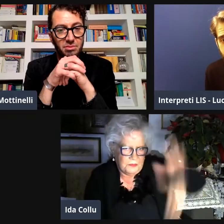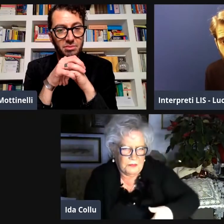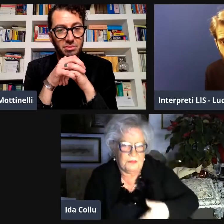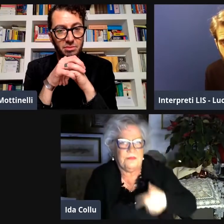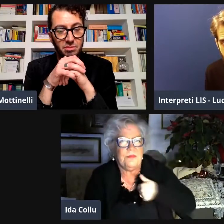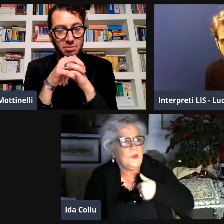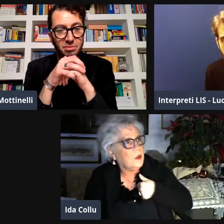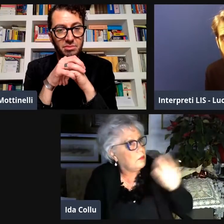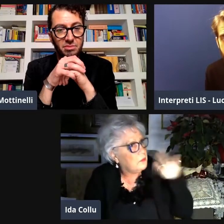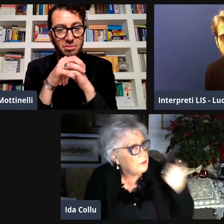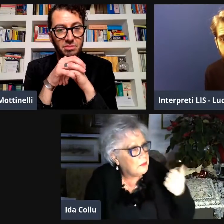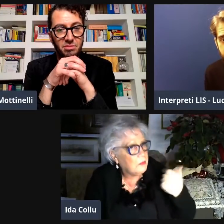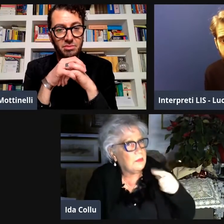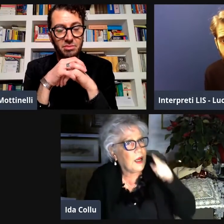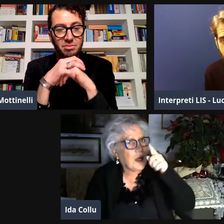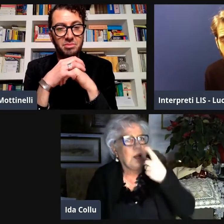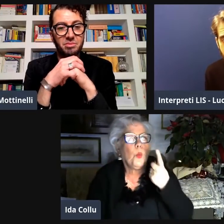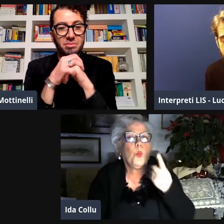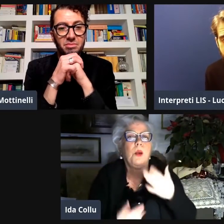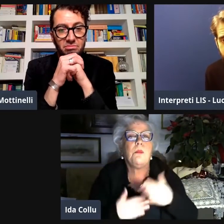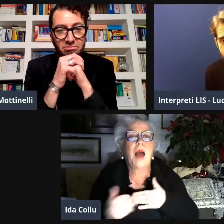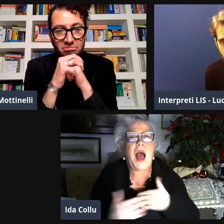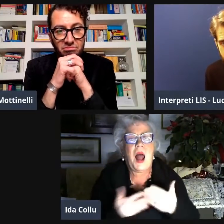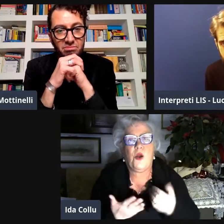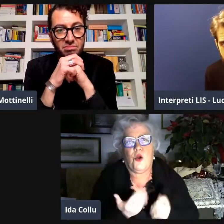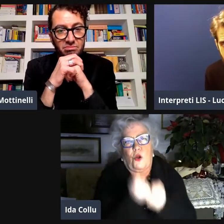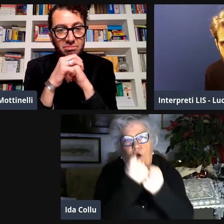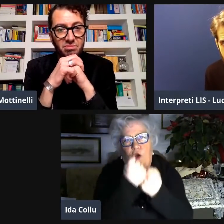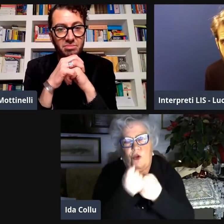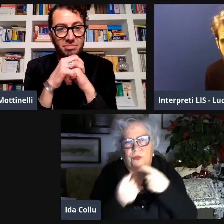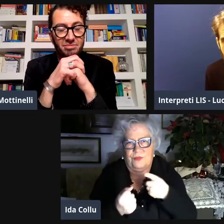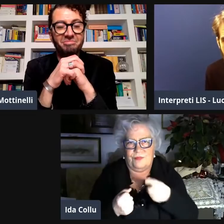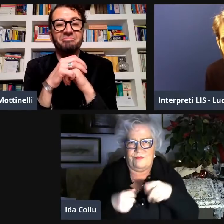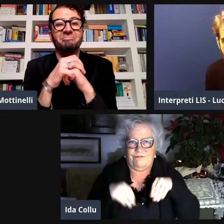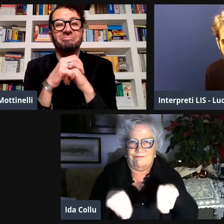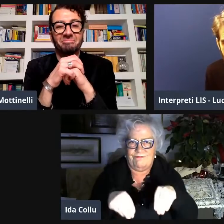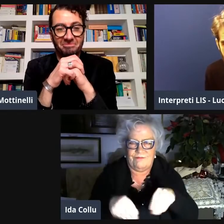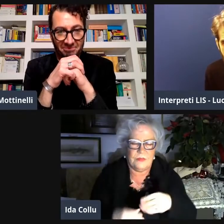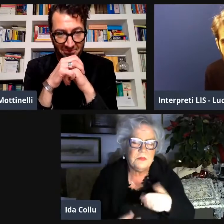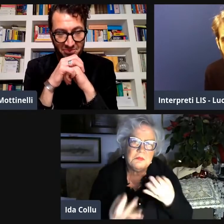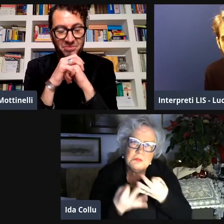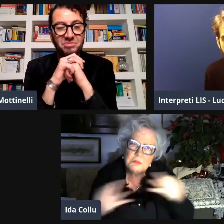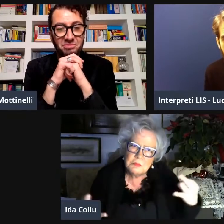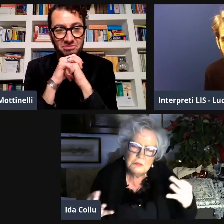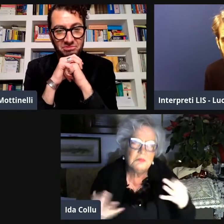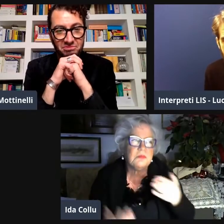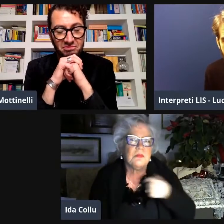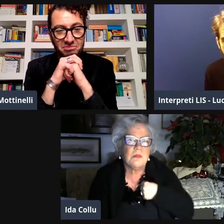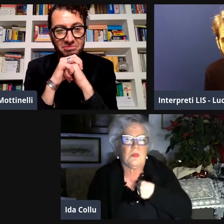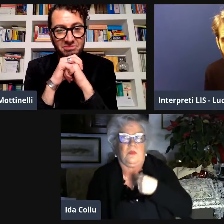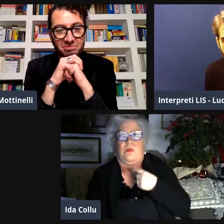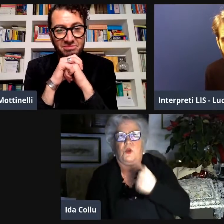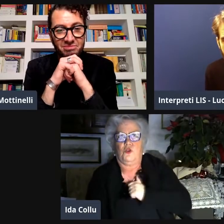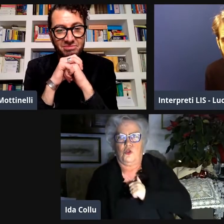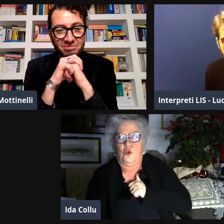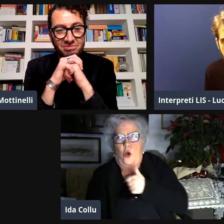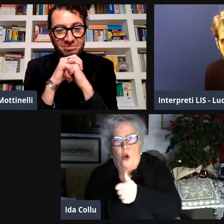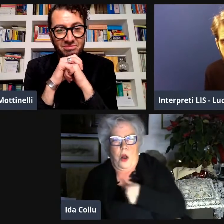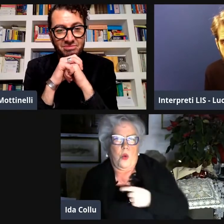c'ero io in quel momento alla presidenza sono stata chiamata appunto per dare il mio